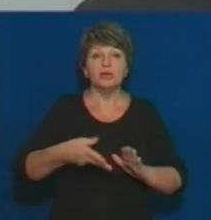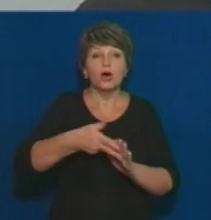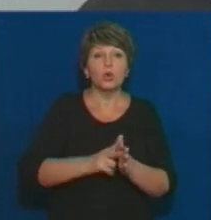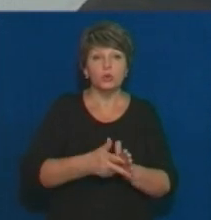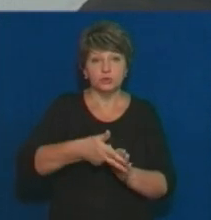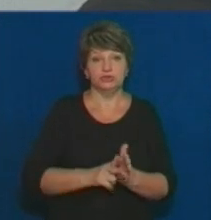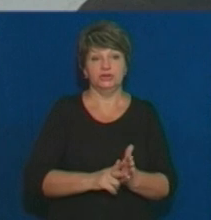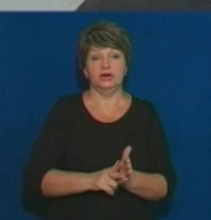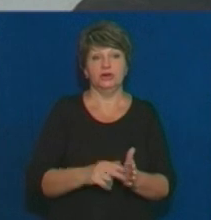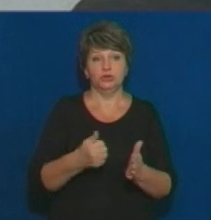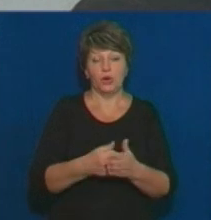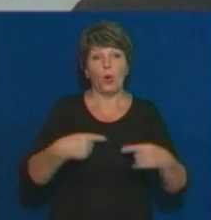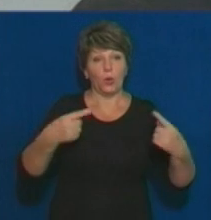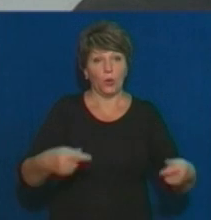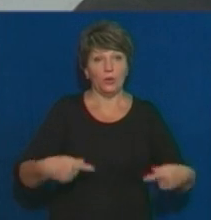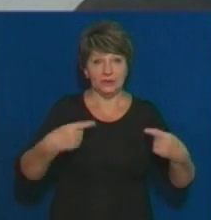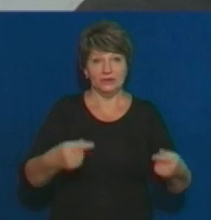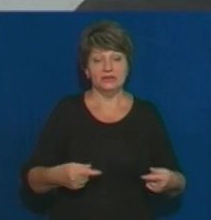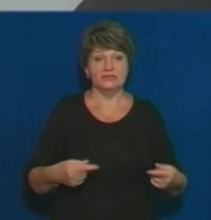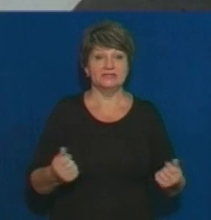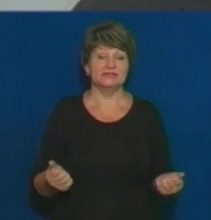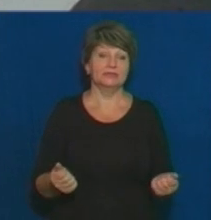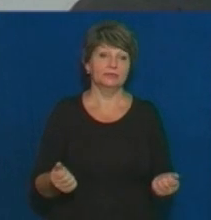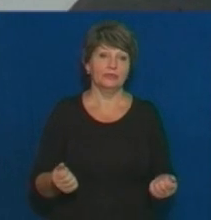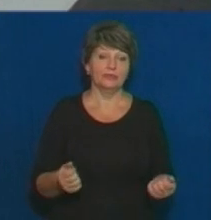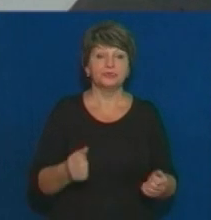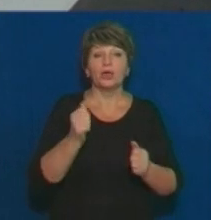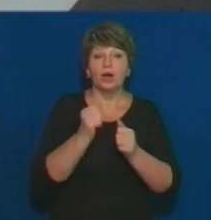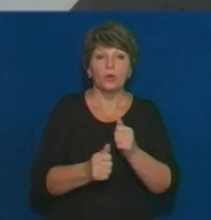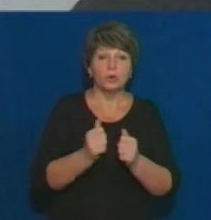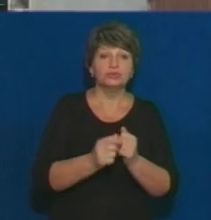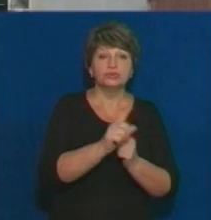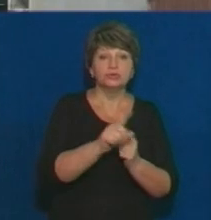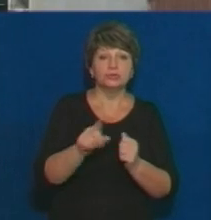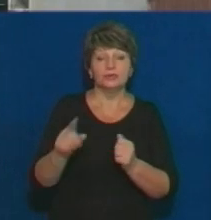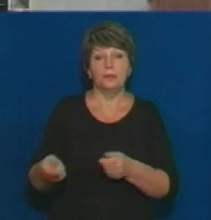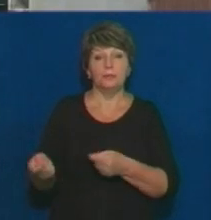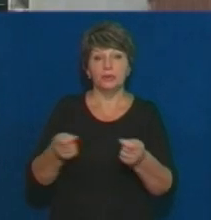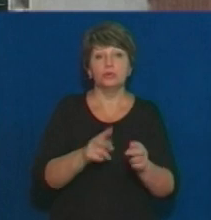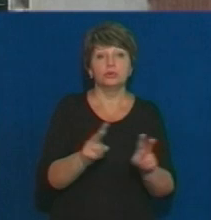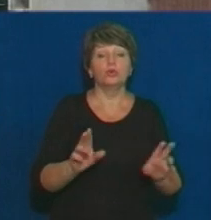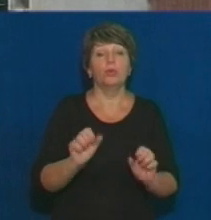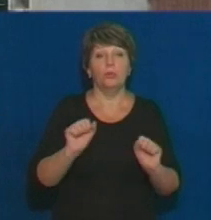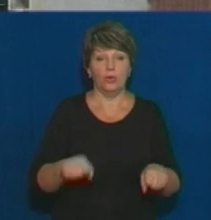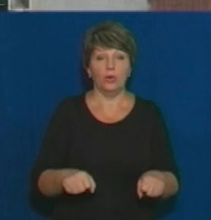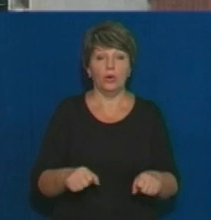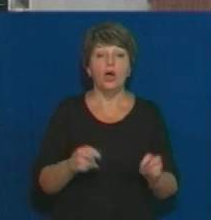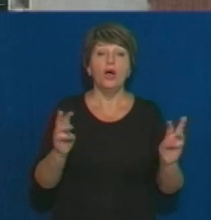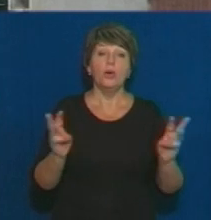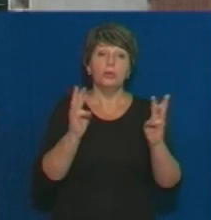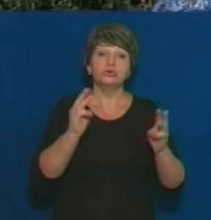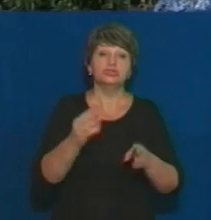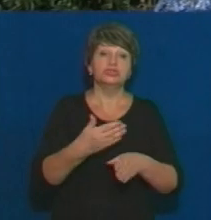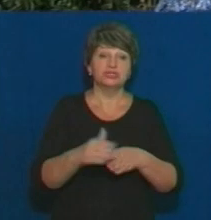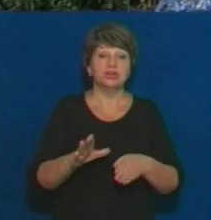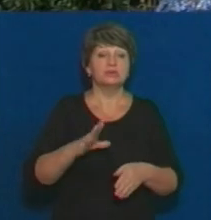коліс, щоб колеса відкручувати. Ну, кажуть, хто що міг. Пожежна частина у Бузівці була в повоєнний